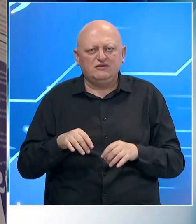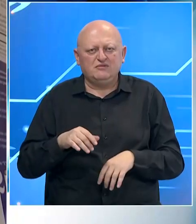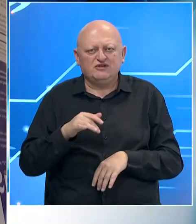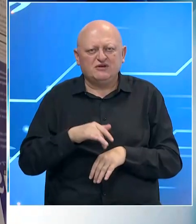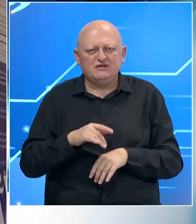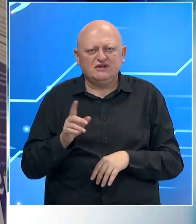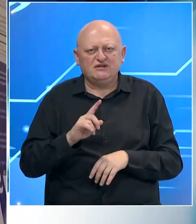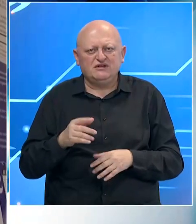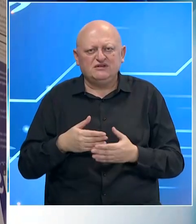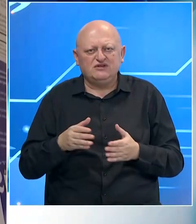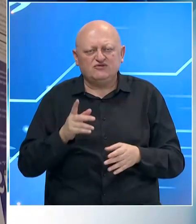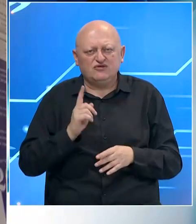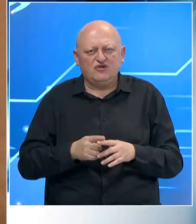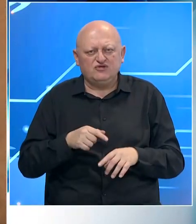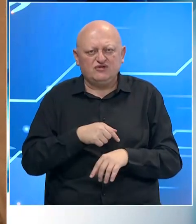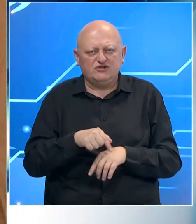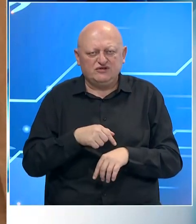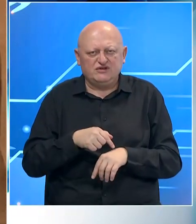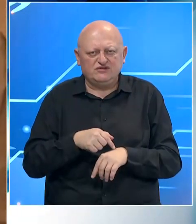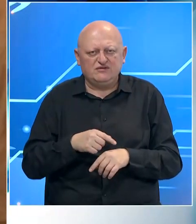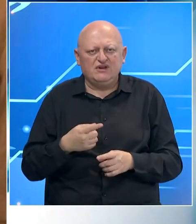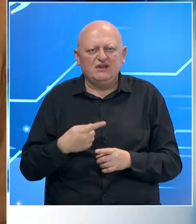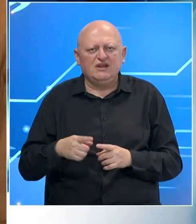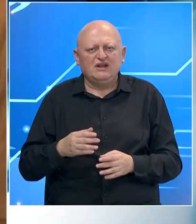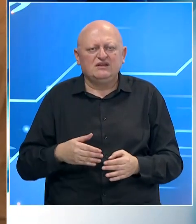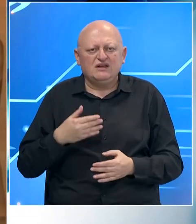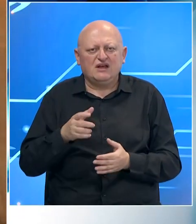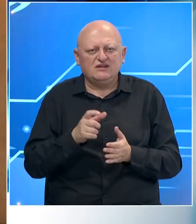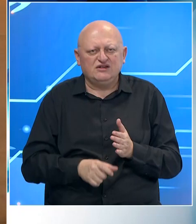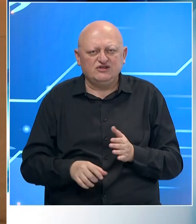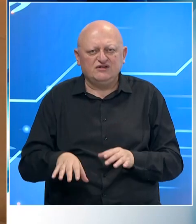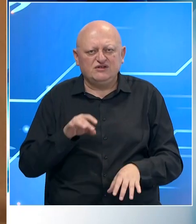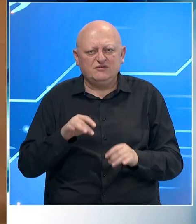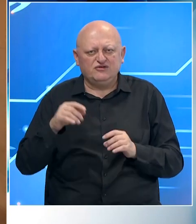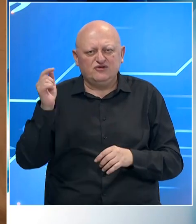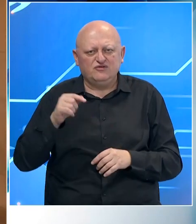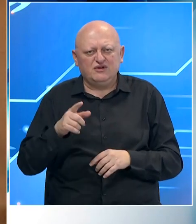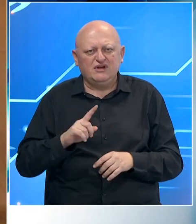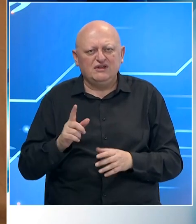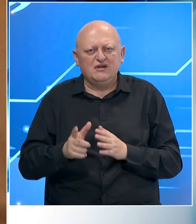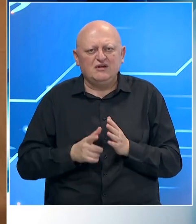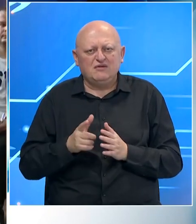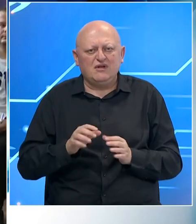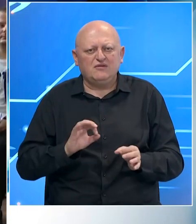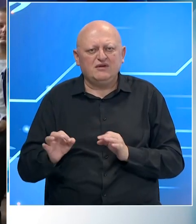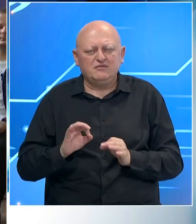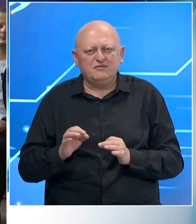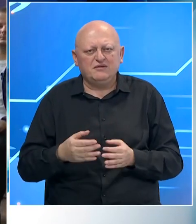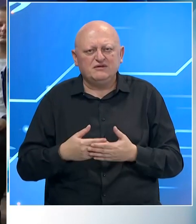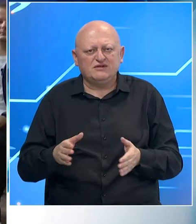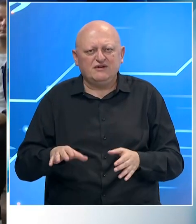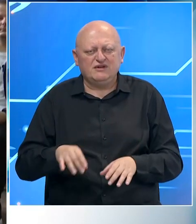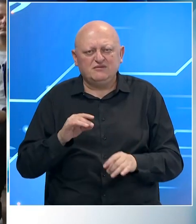Pojedina biračka mjesta u BiH nisu otvorena tačno na vrijeme. Razlozi su kašljenje članova biračkog odbora te neblagovremene